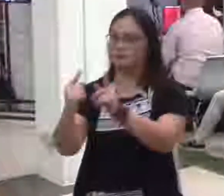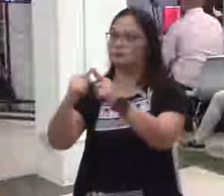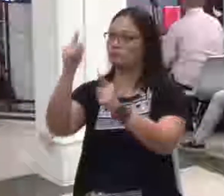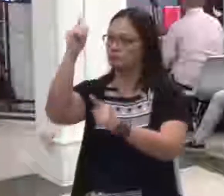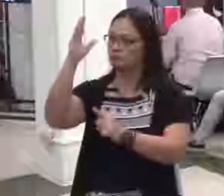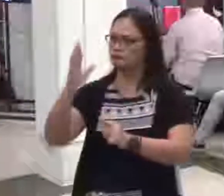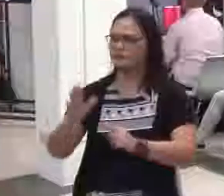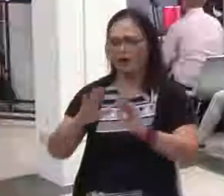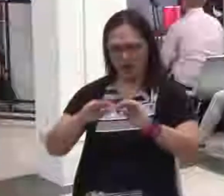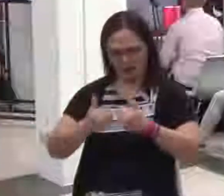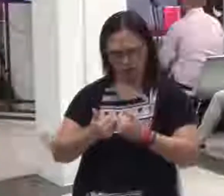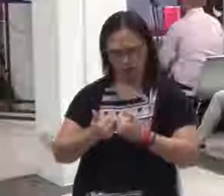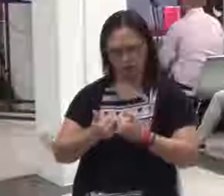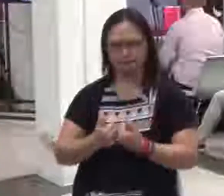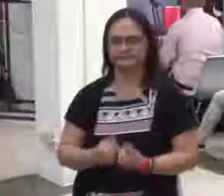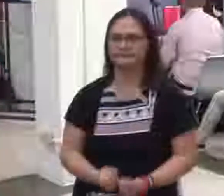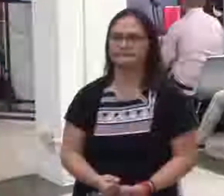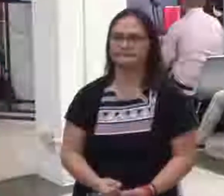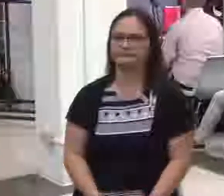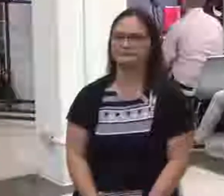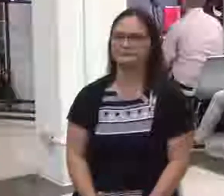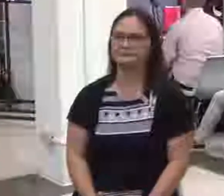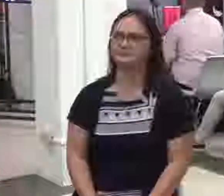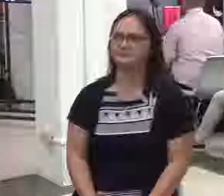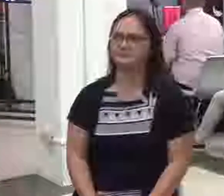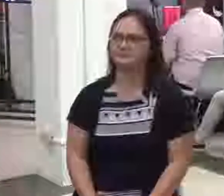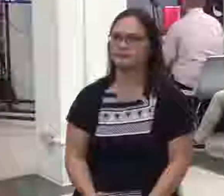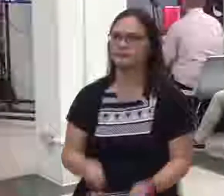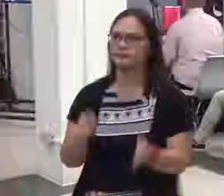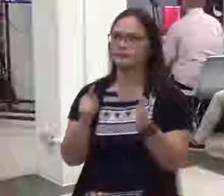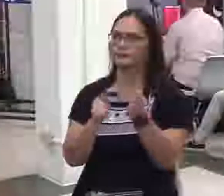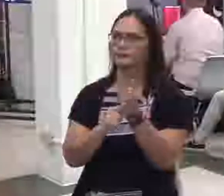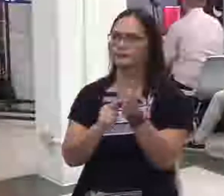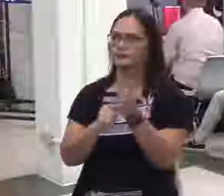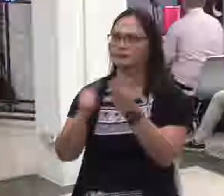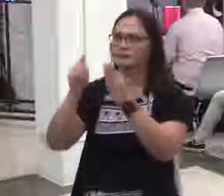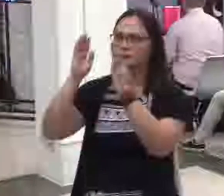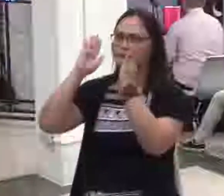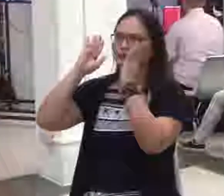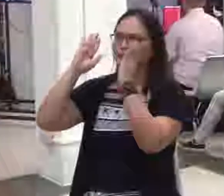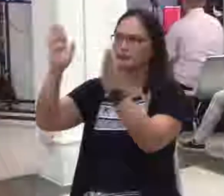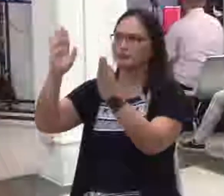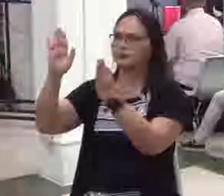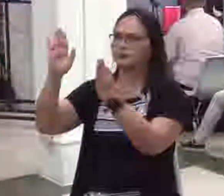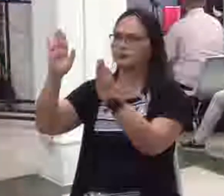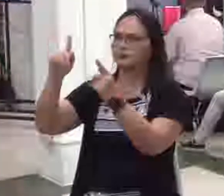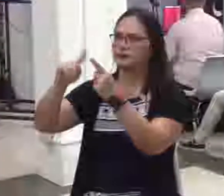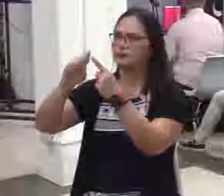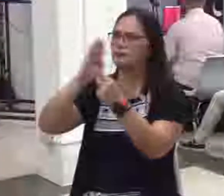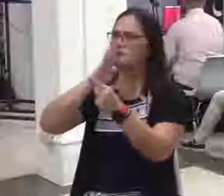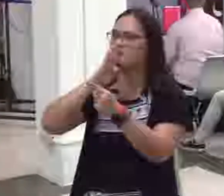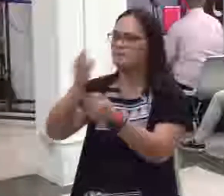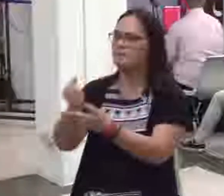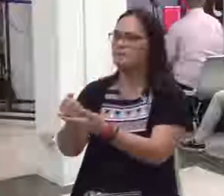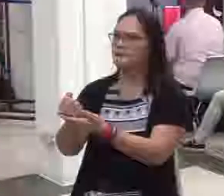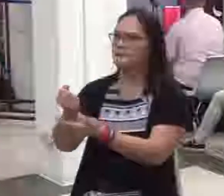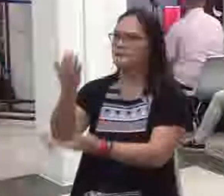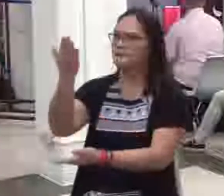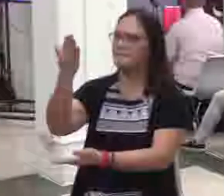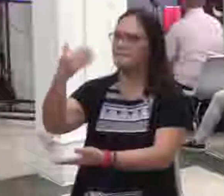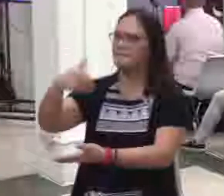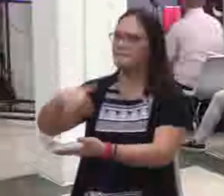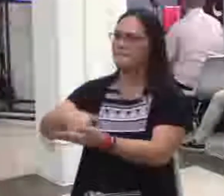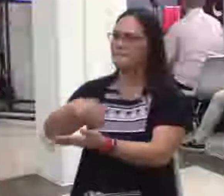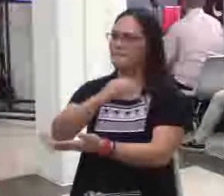let's settle our minds mga kapatid ito being enriched by Christ kung tayo man po ay